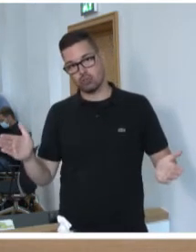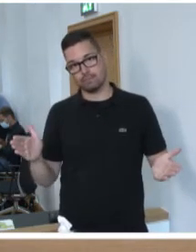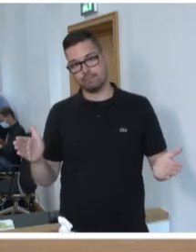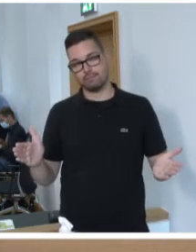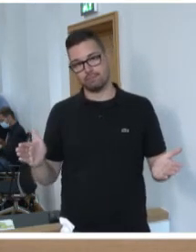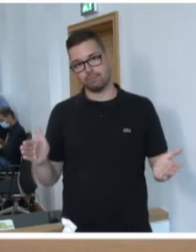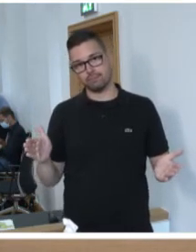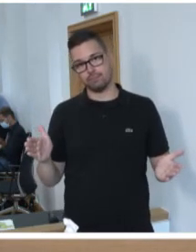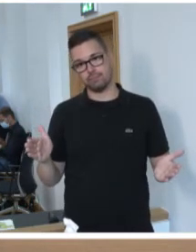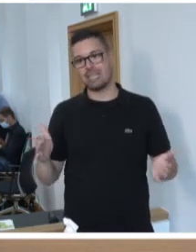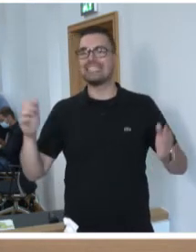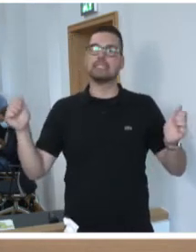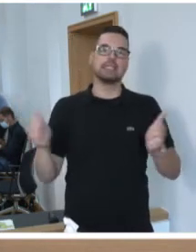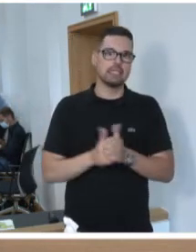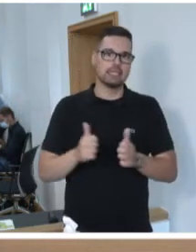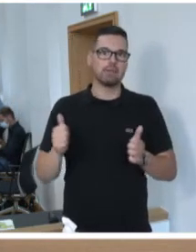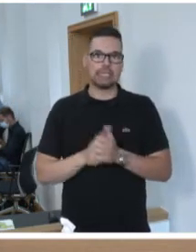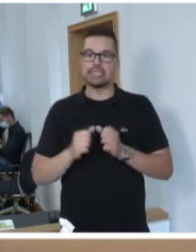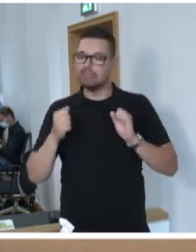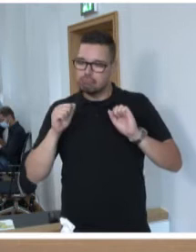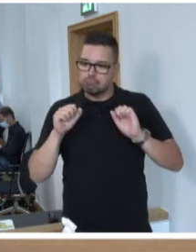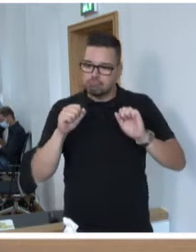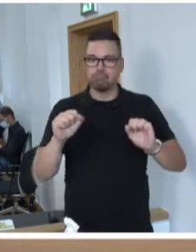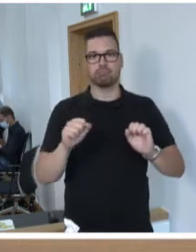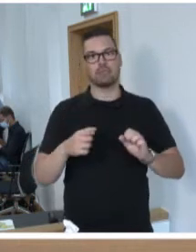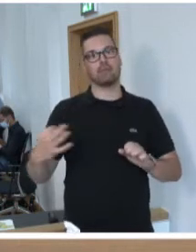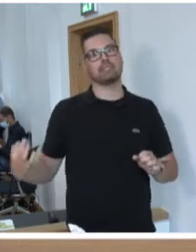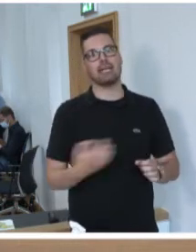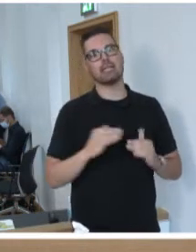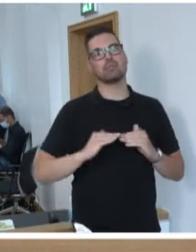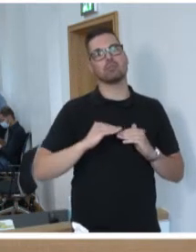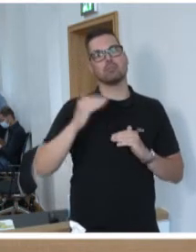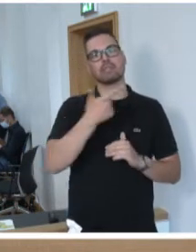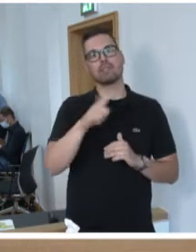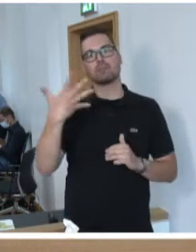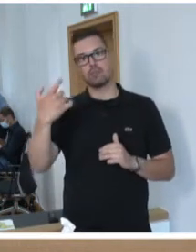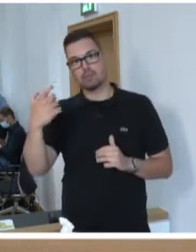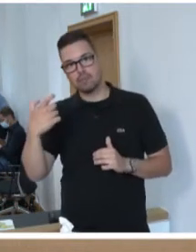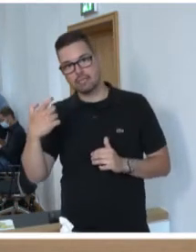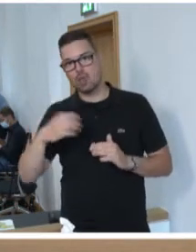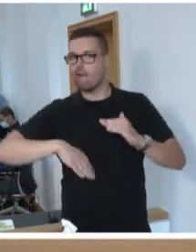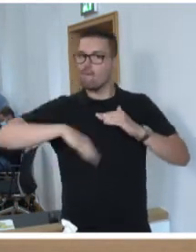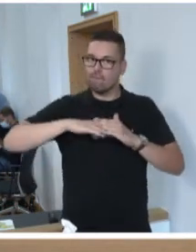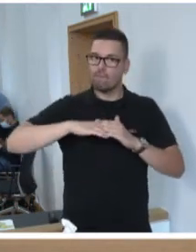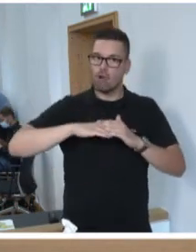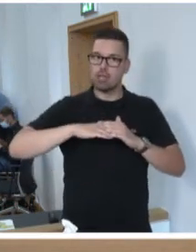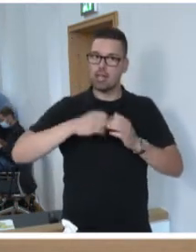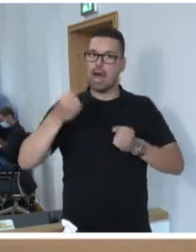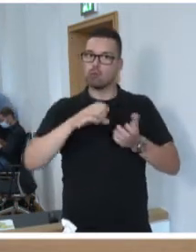Wir haben gemeinsam uns dafür eingesetzt, dass das Saarland auch über 2025 hinaus eine automobile Vollproduktion behält.